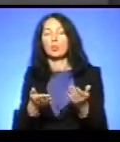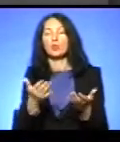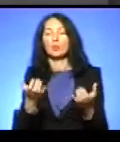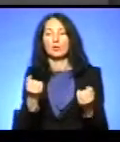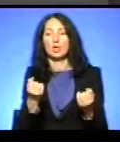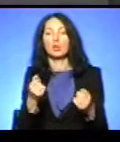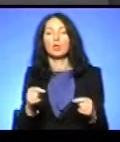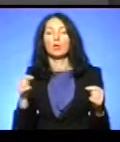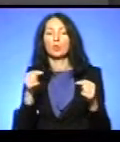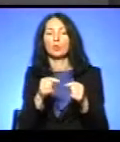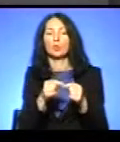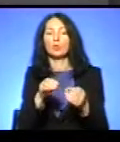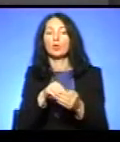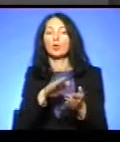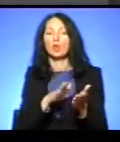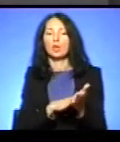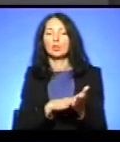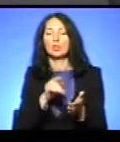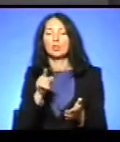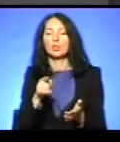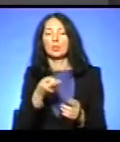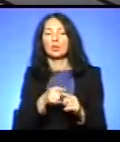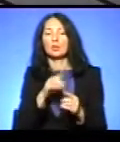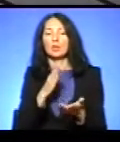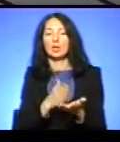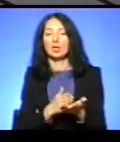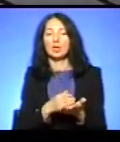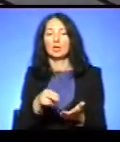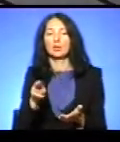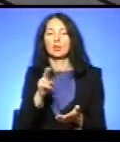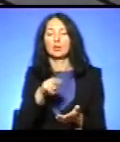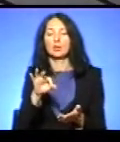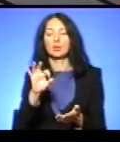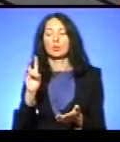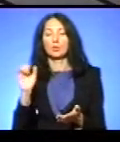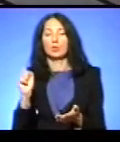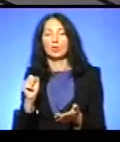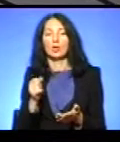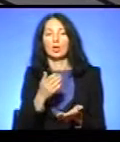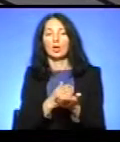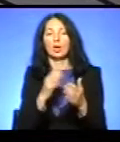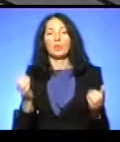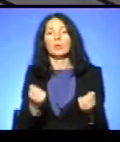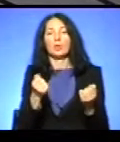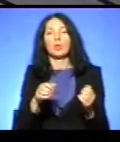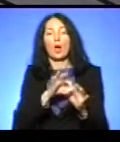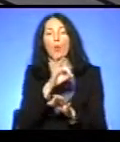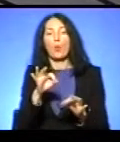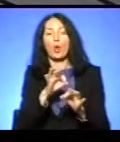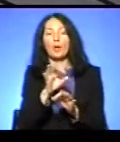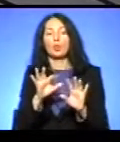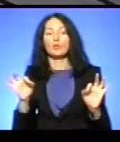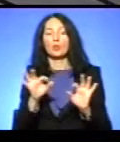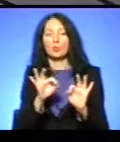конкретно реєстр, то там це є донор, це є підтримка проєкту, це інформаційний